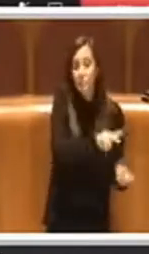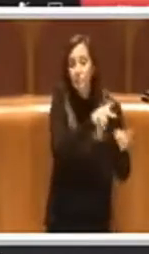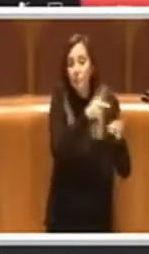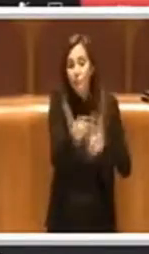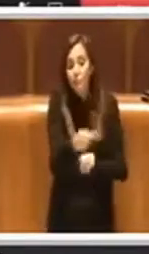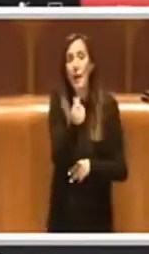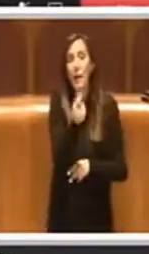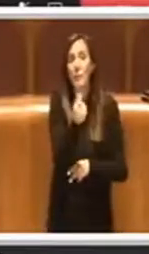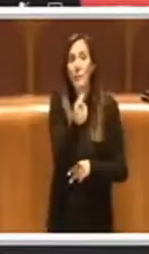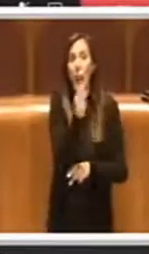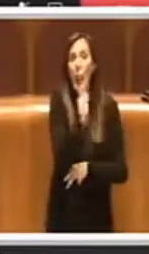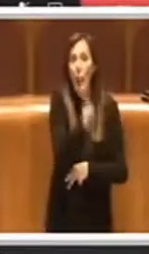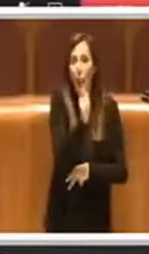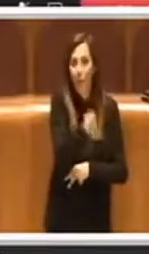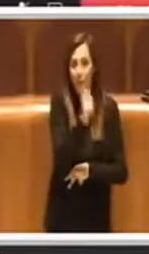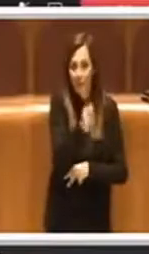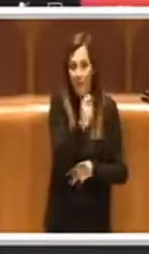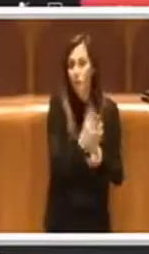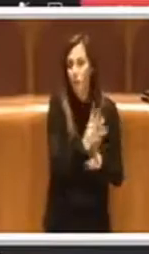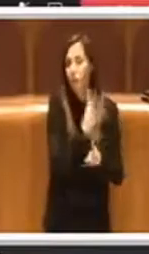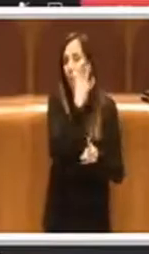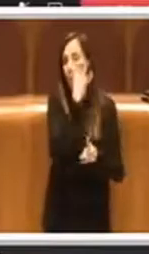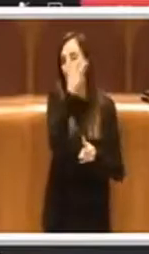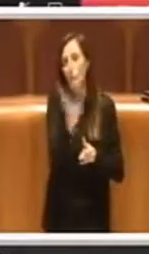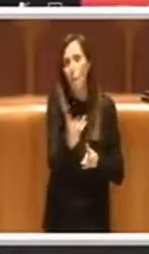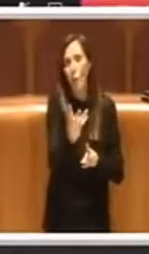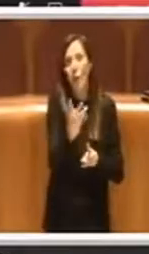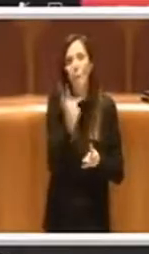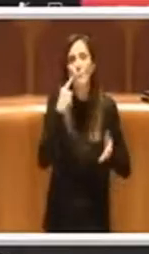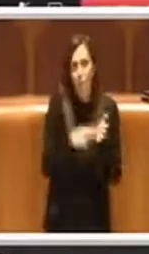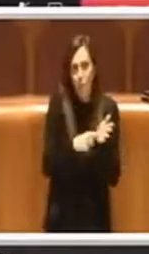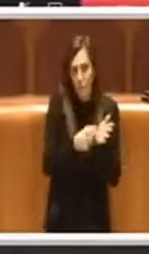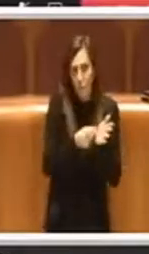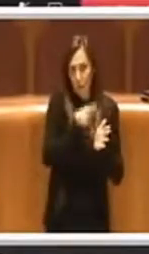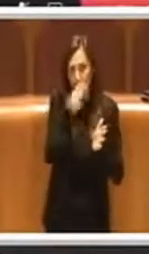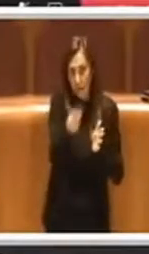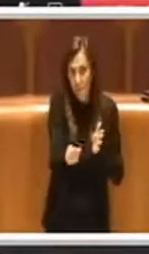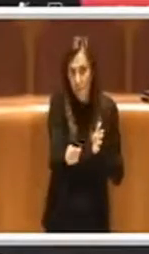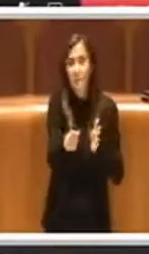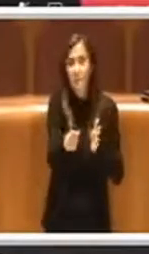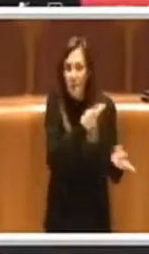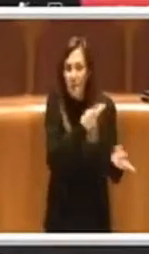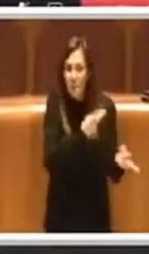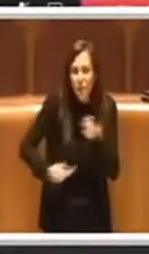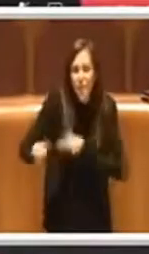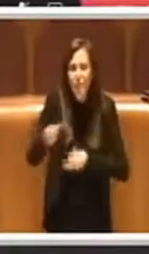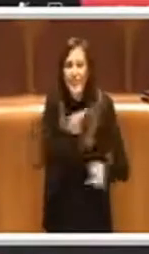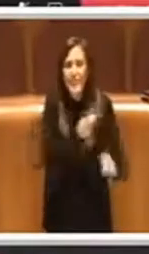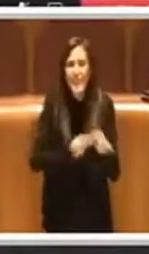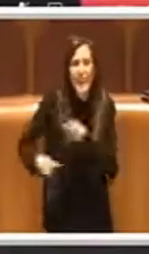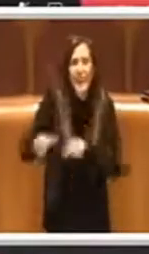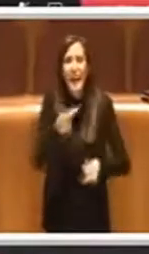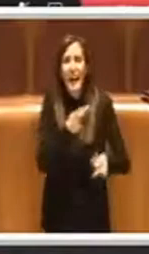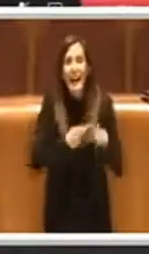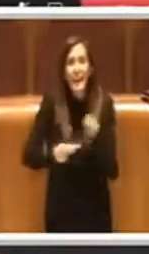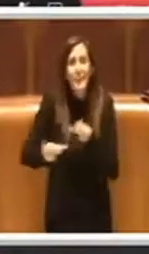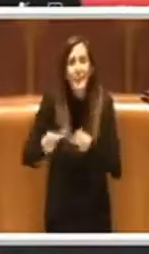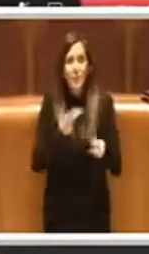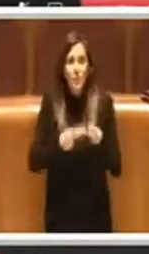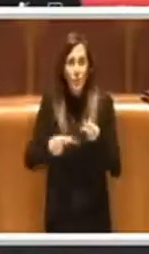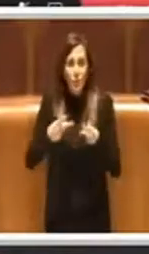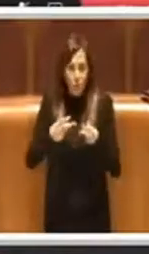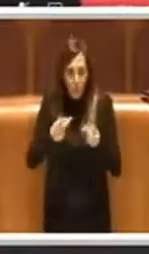che verrà restituita in quattro anni, ma comunque moneta sonante, per cui si sta cercando di mettere in campo